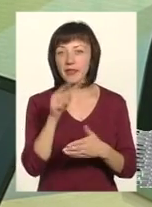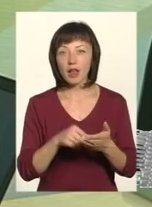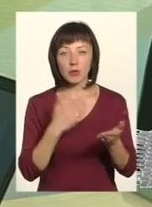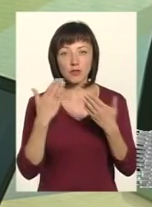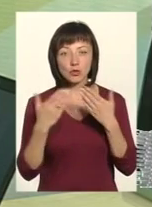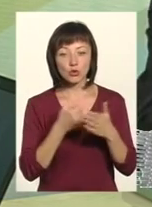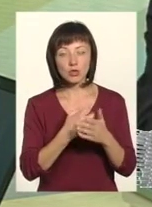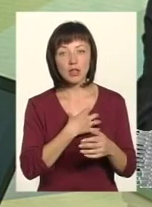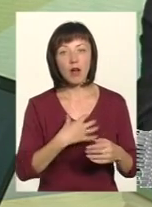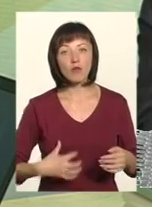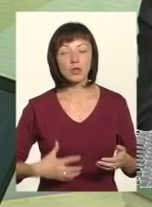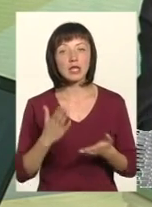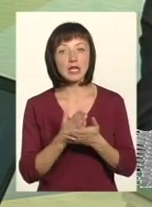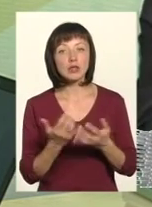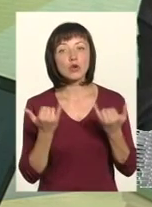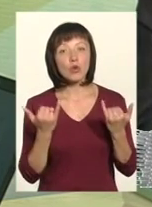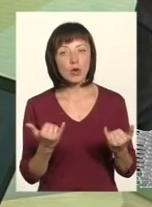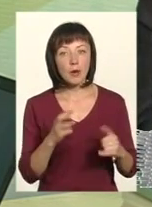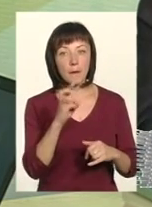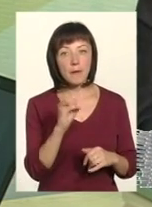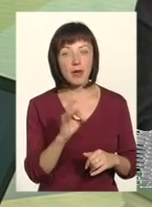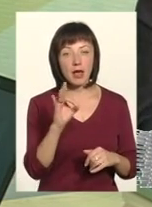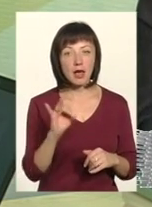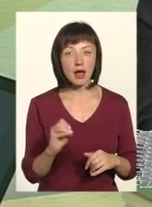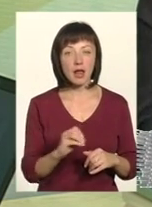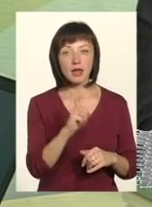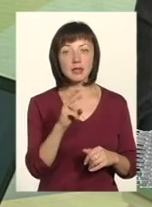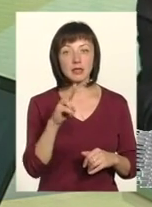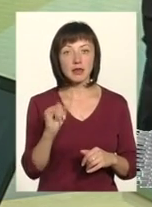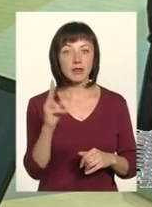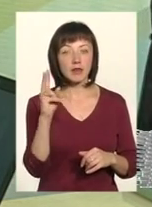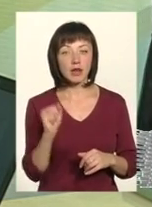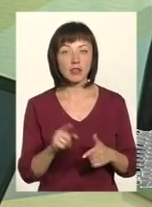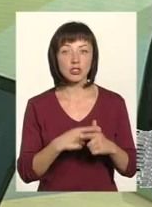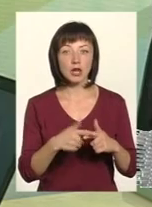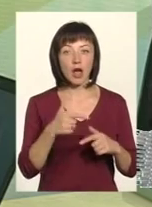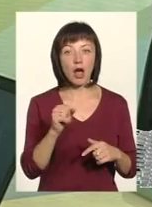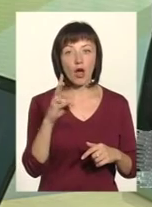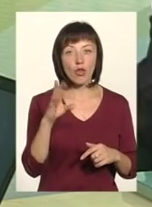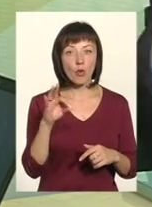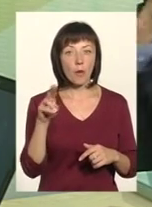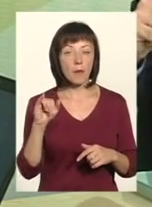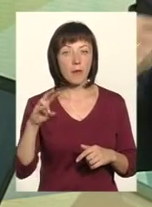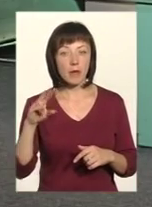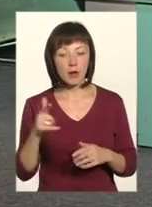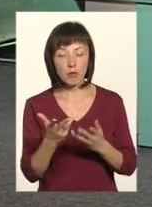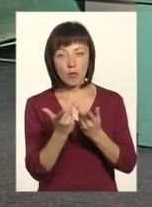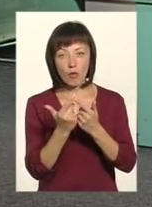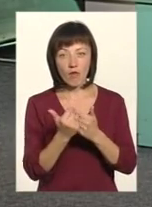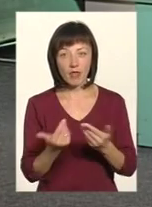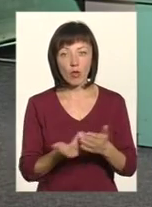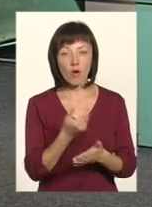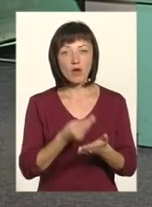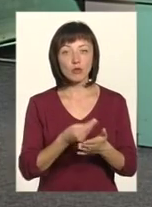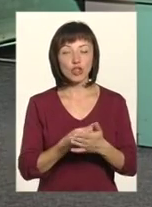відношенню до Славути. Є сьогодні в Березівській, Сільській раді чи в Ганнопільській сільській раді прорахувати на новій